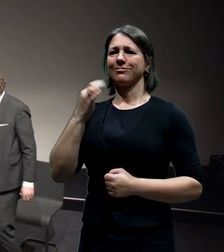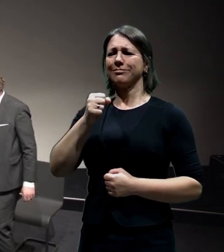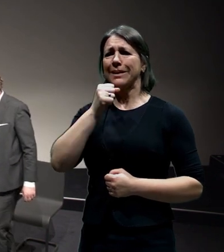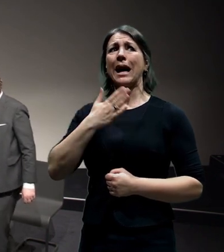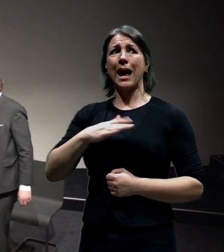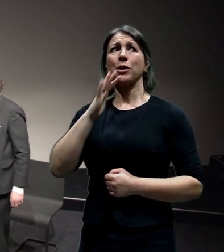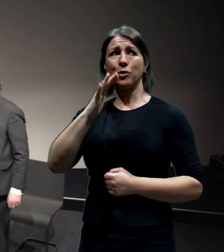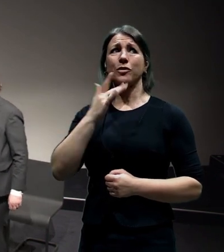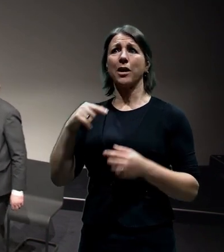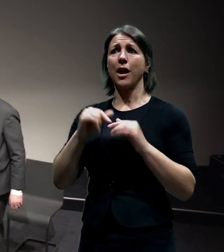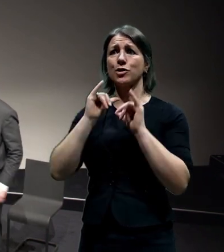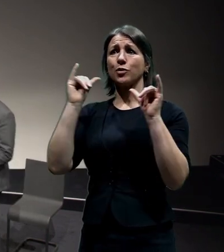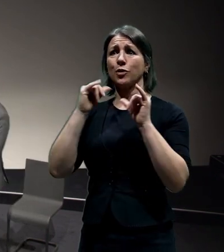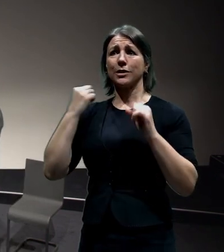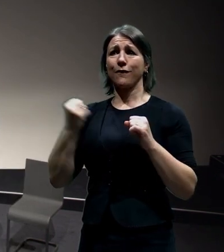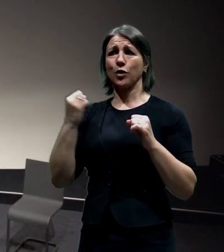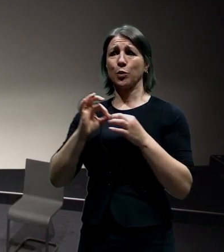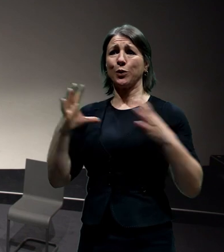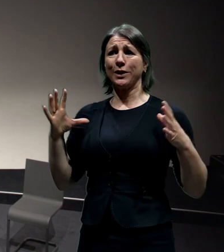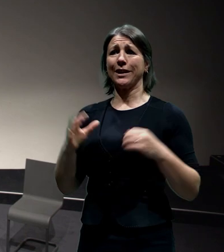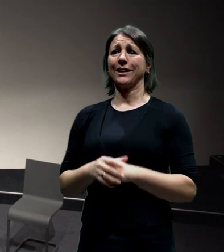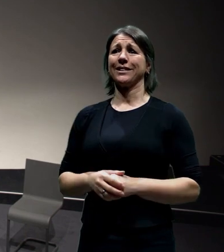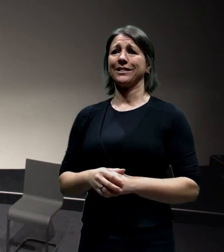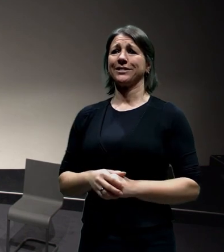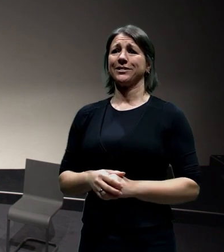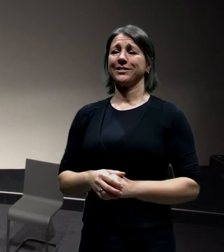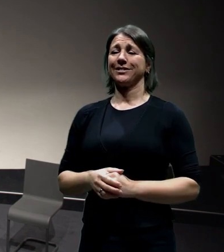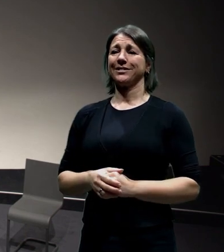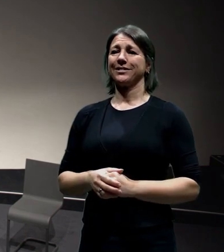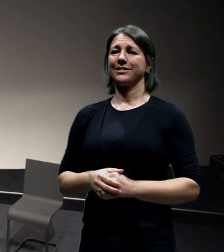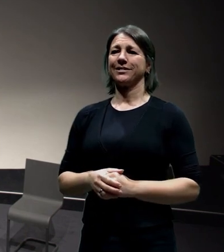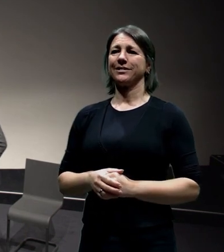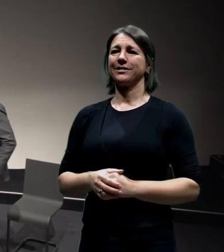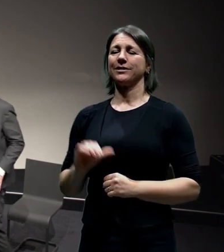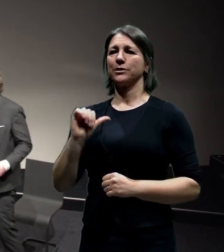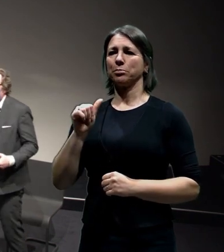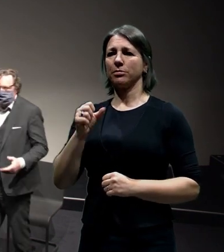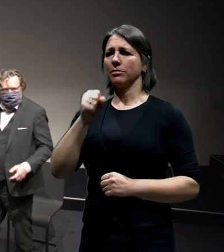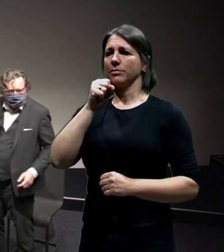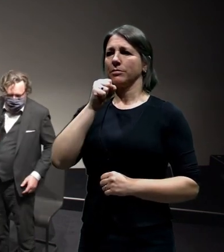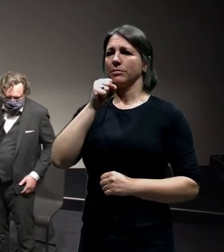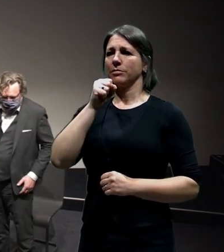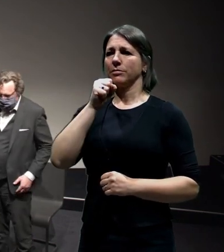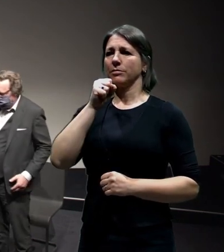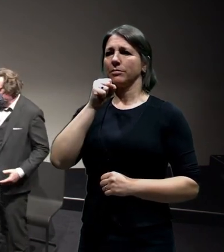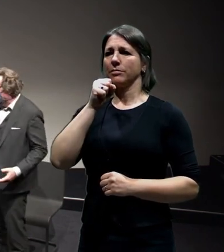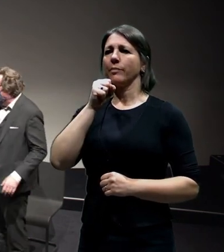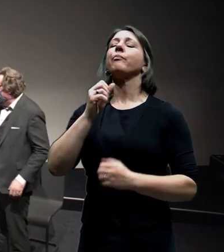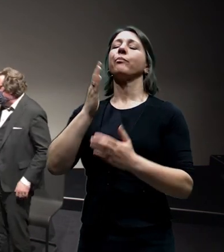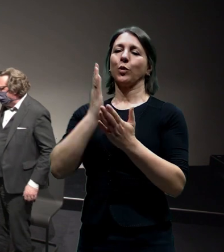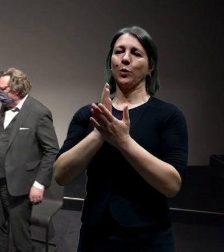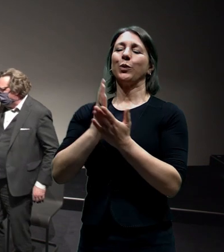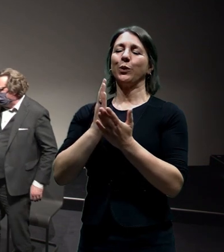jenom na úvod znova